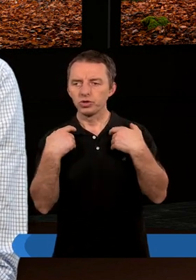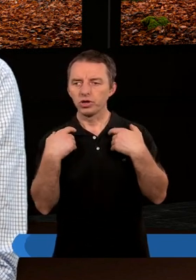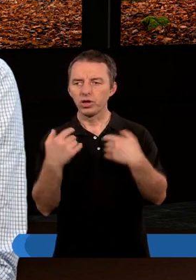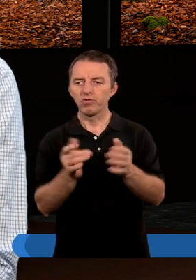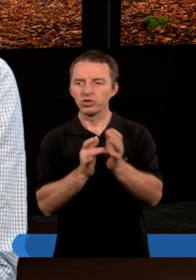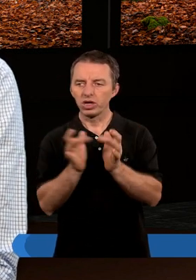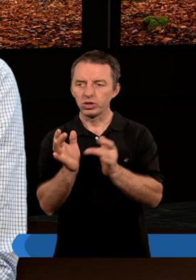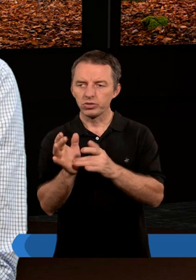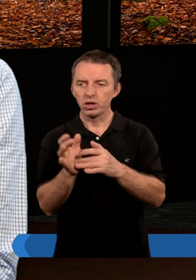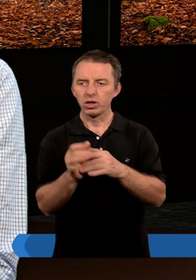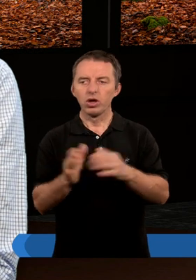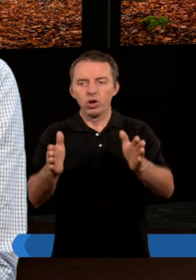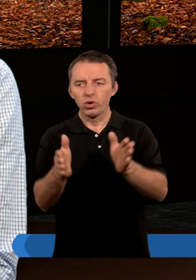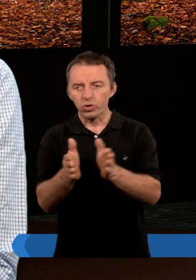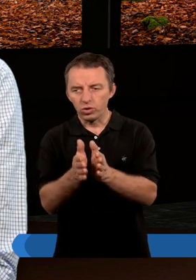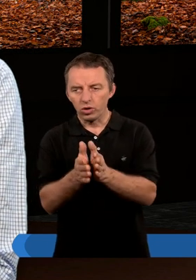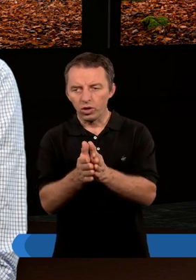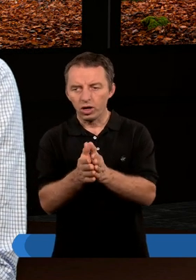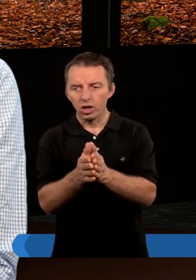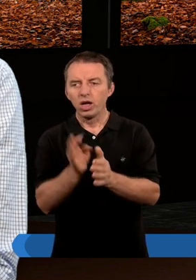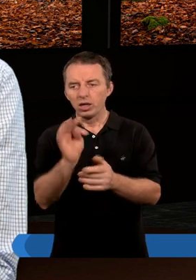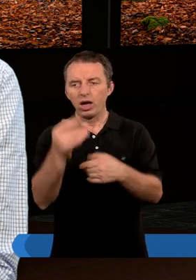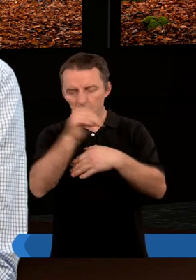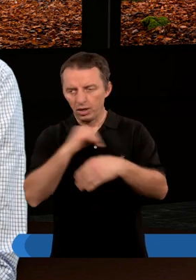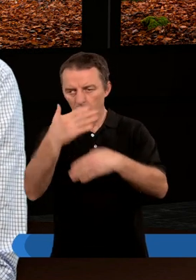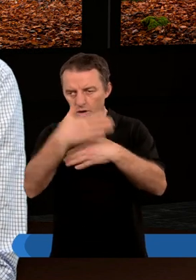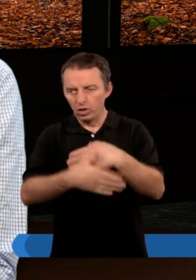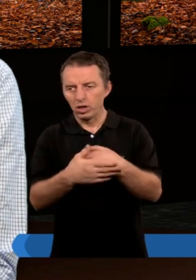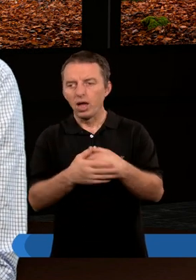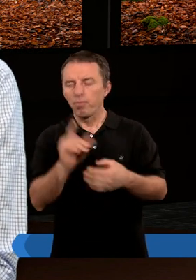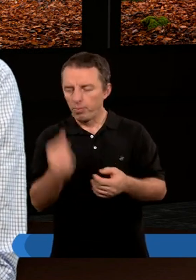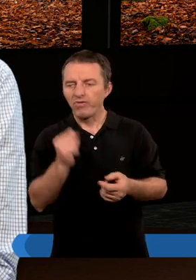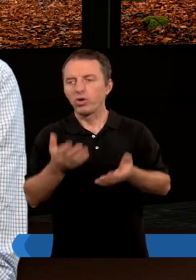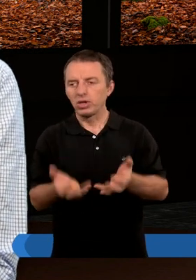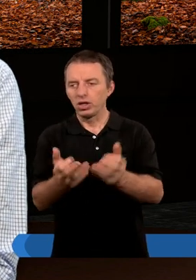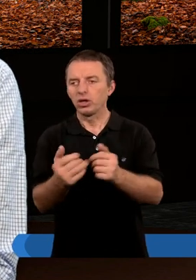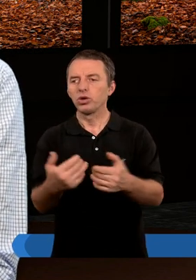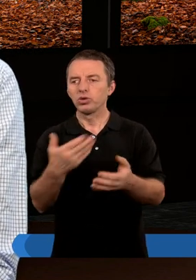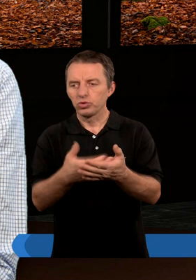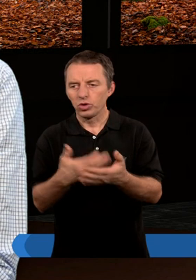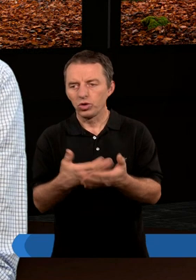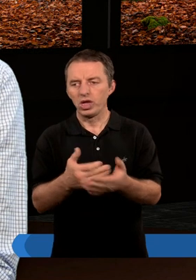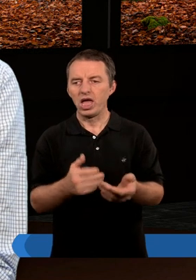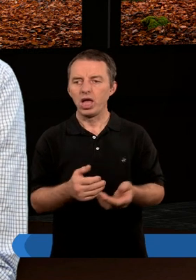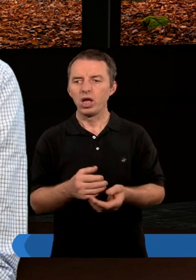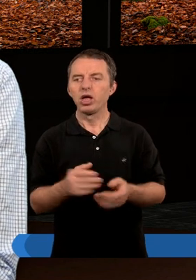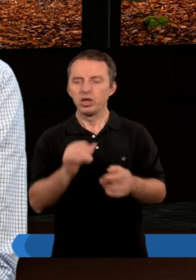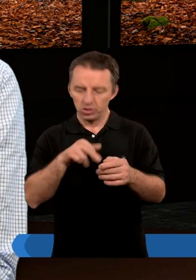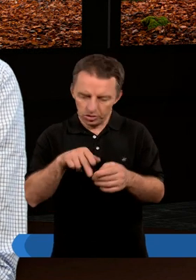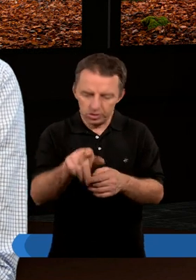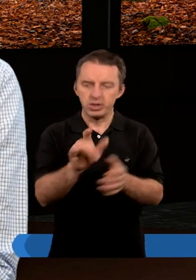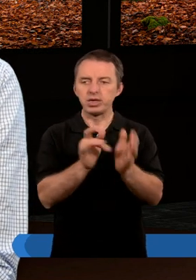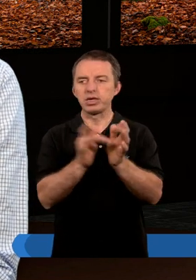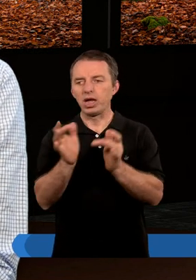Jezusem. I krótko, ale tak pod samym koniec Paweł zachęca nas, żyć z